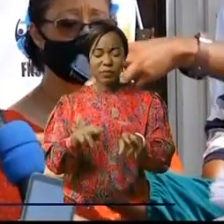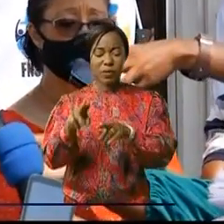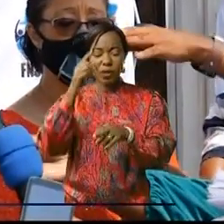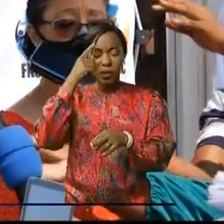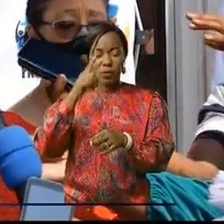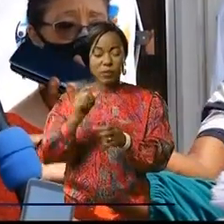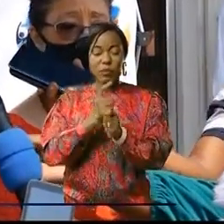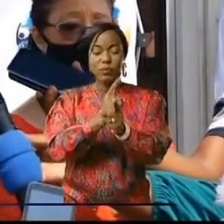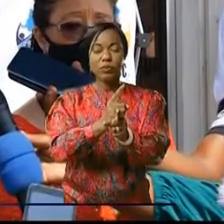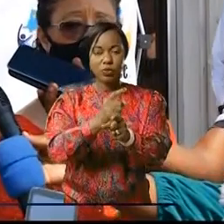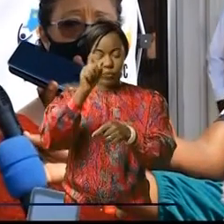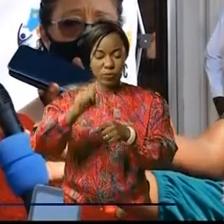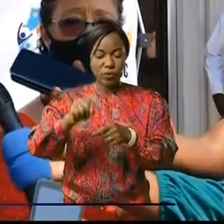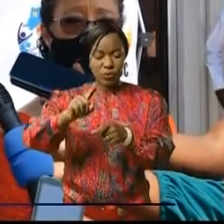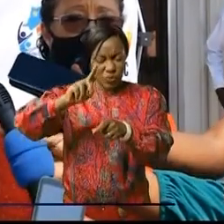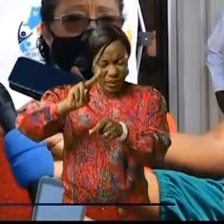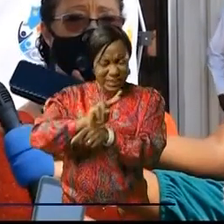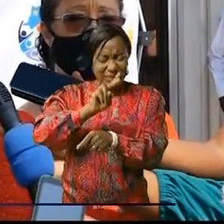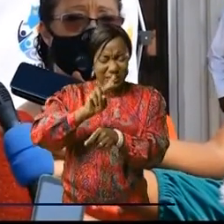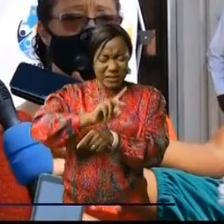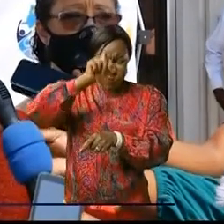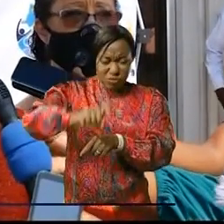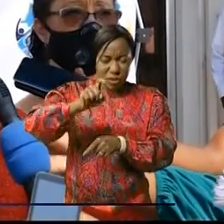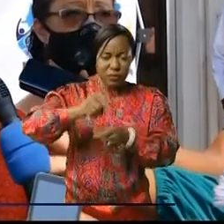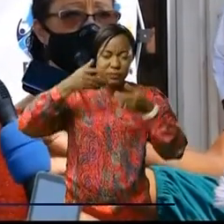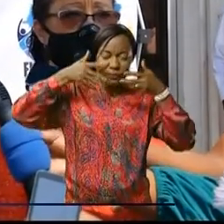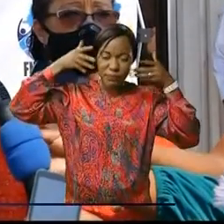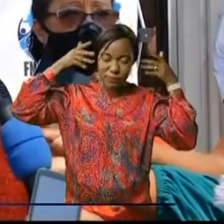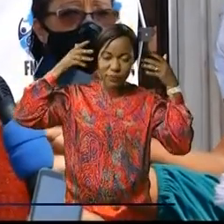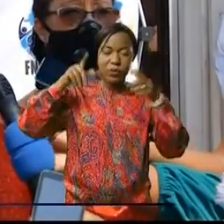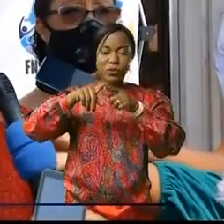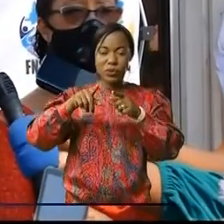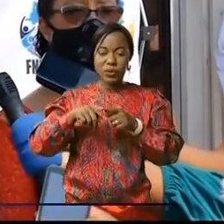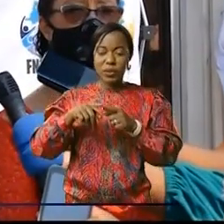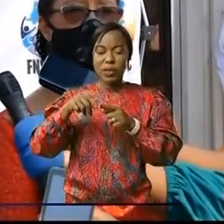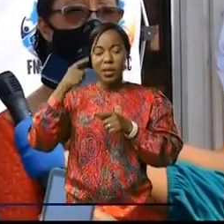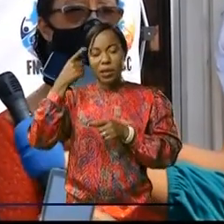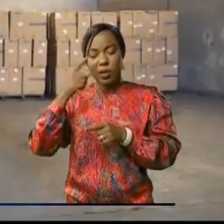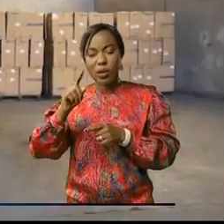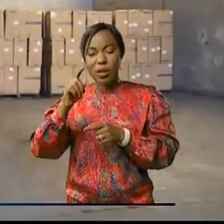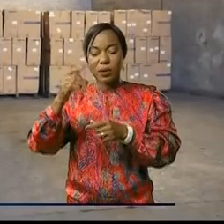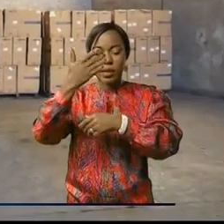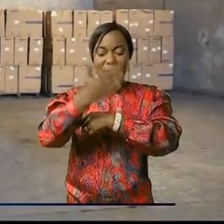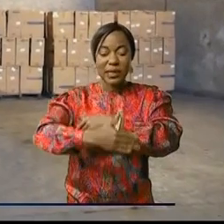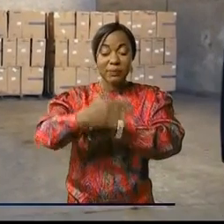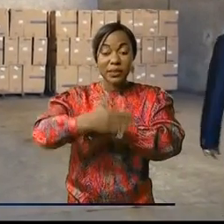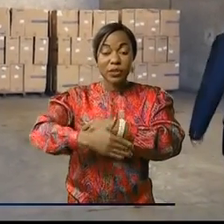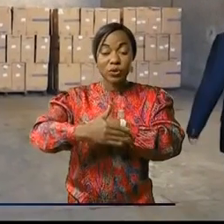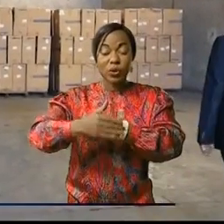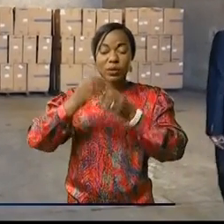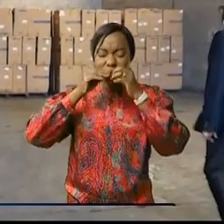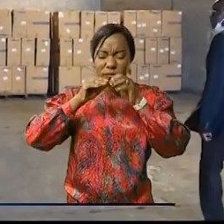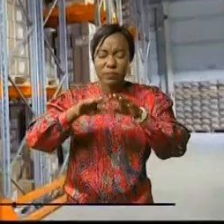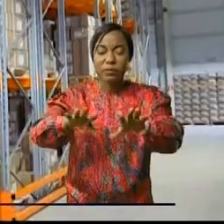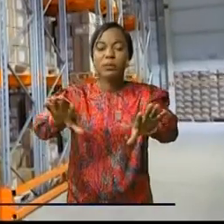la population, c'est l'application stricte de mesures barrières pour garantir la limitation de la propagation de la